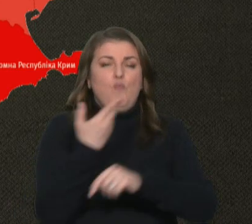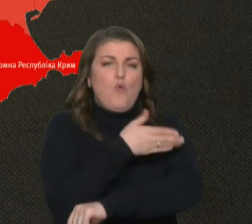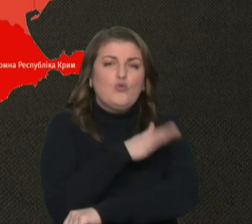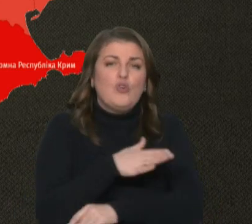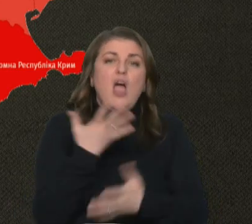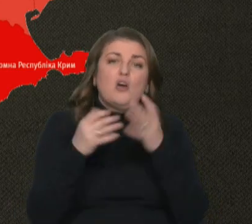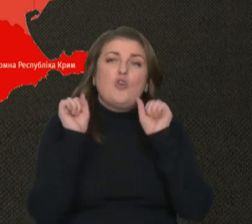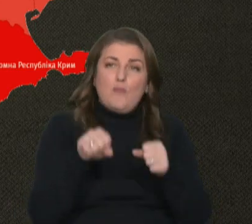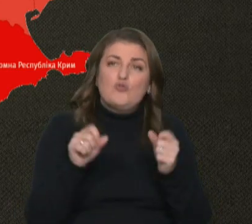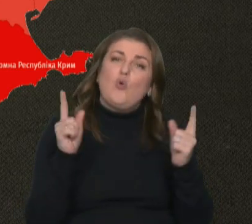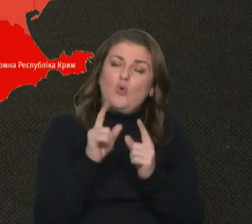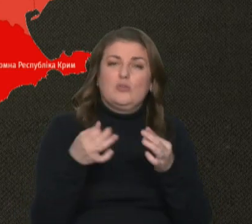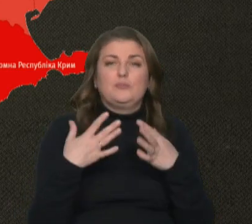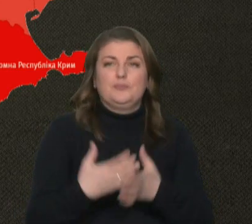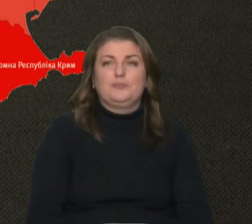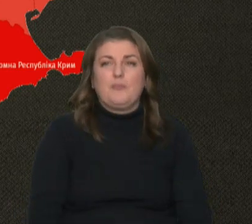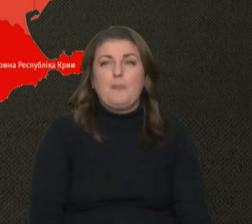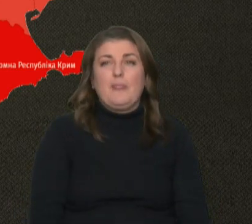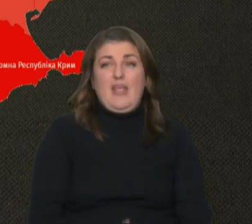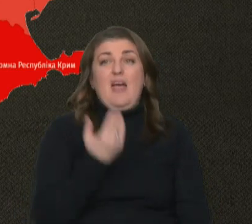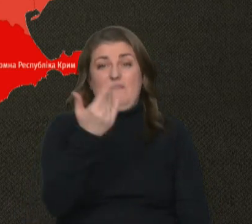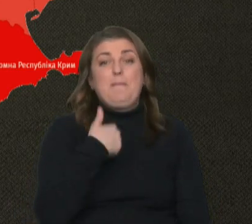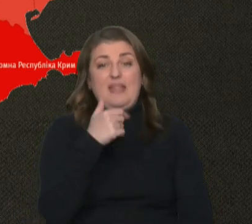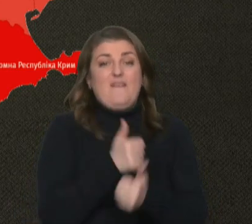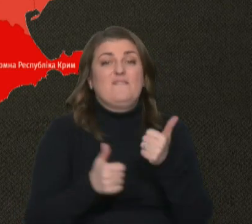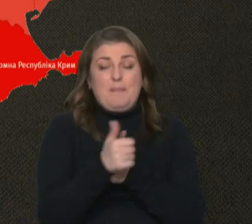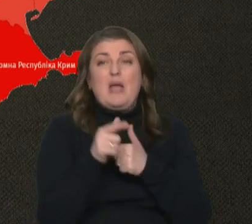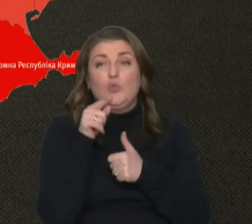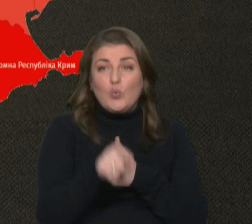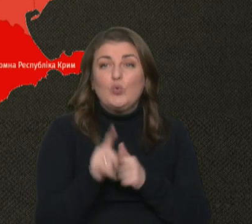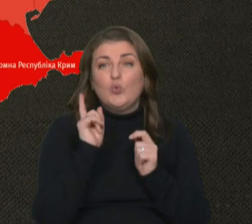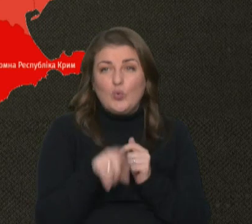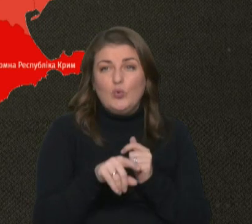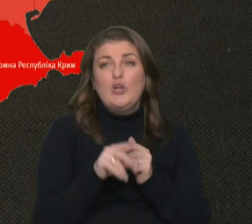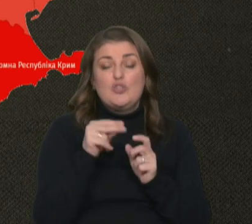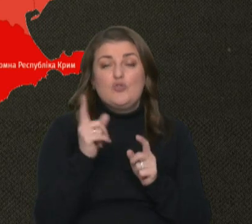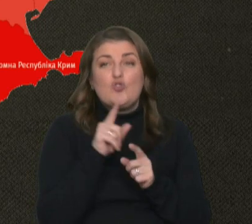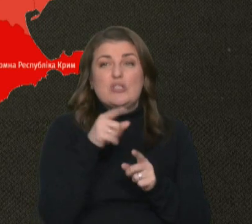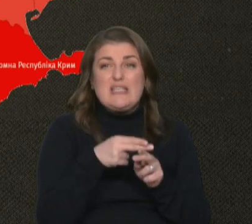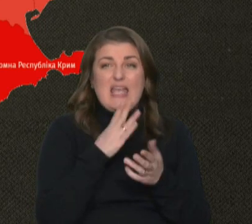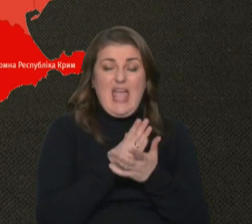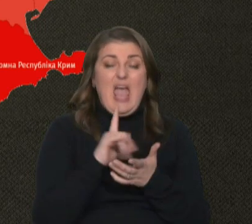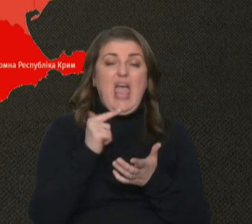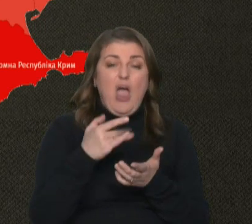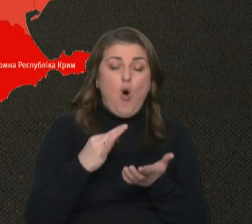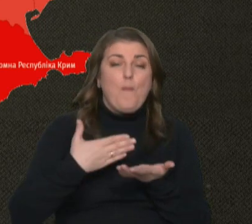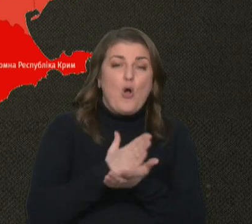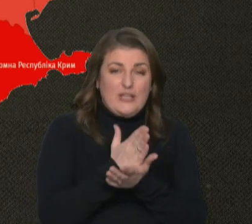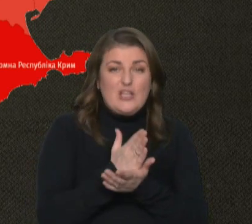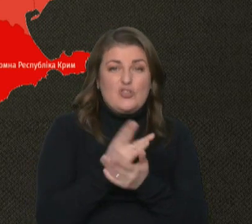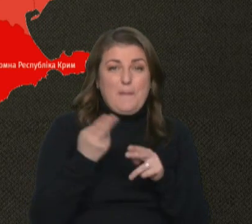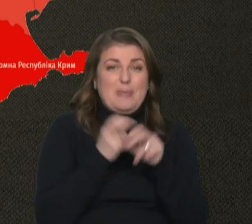Якщо можна коротко, будь ласка. Власне, мене випередили. І тут, власне, тому, через те, що це є геополітичний аспект,